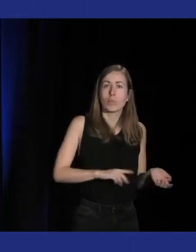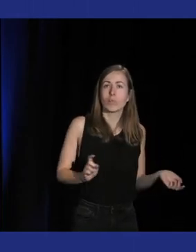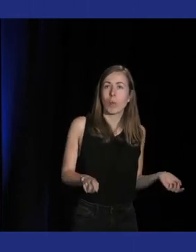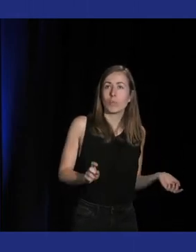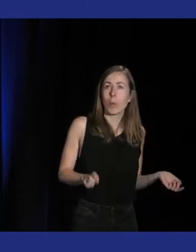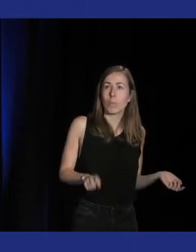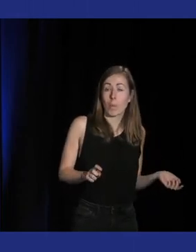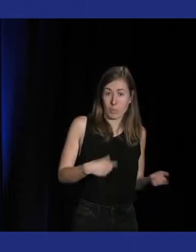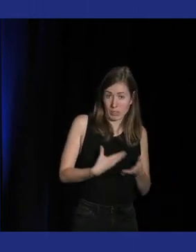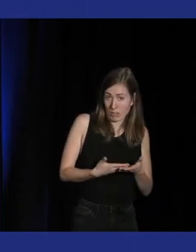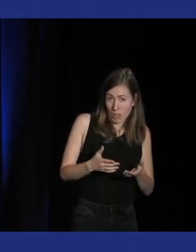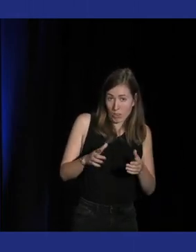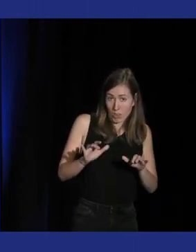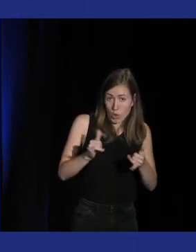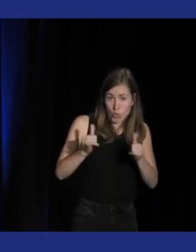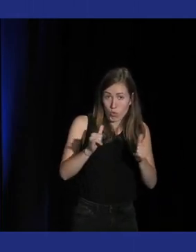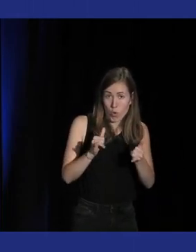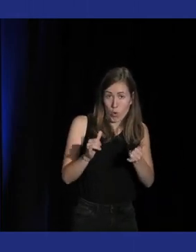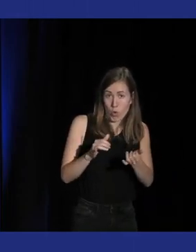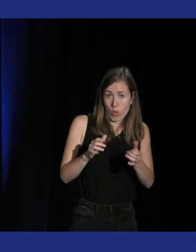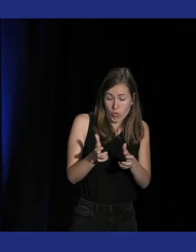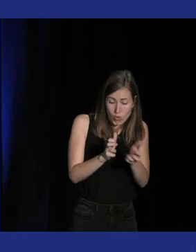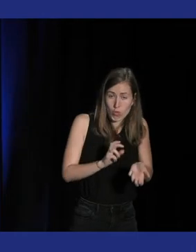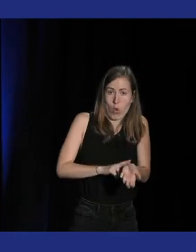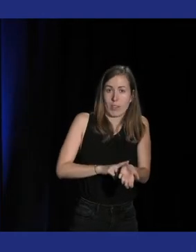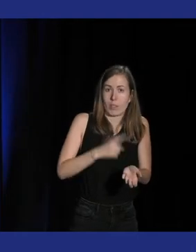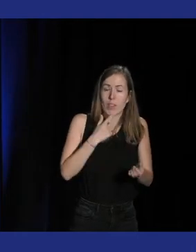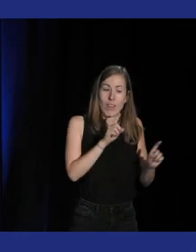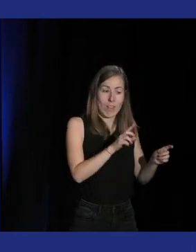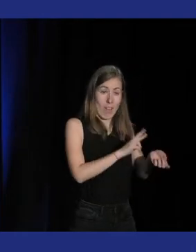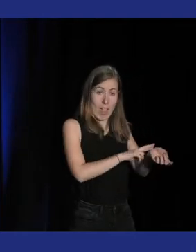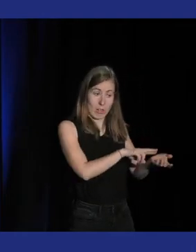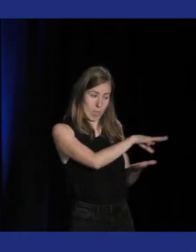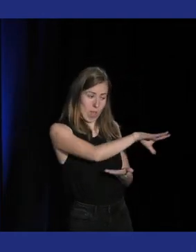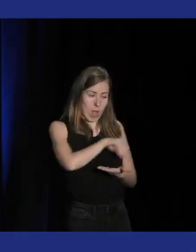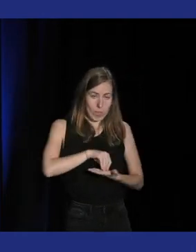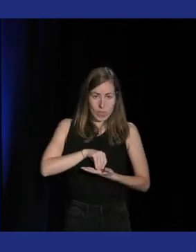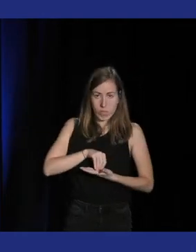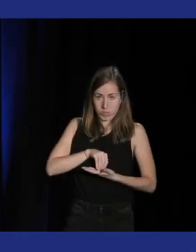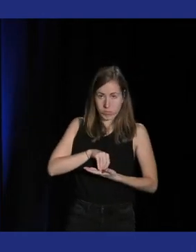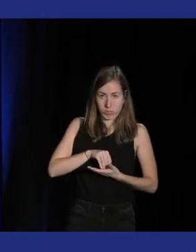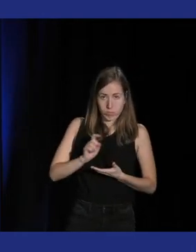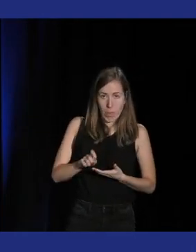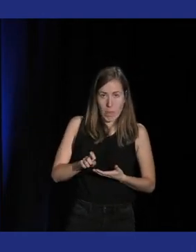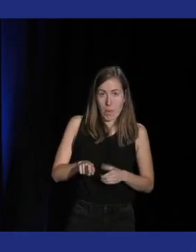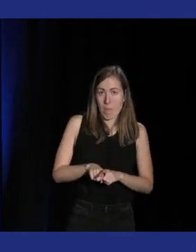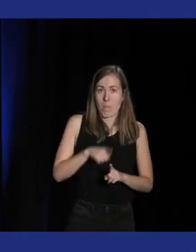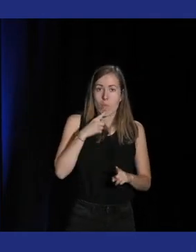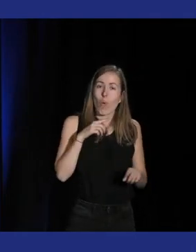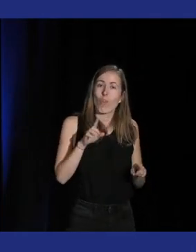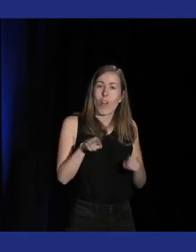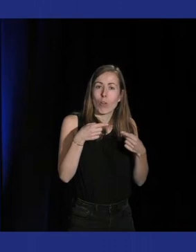d'un jeu musical c'est ça c'est de suivre le rythme d'essayer de reproduire quelque chose pour pouvoir vivre la musique d'une manière un petit peu différente